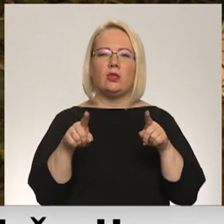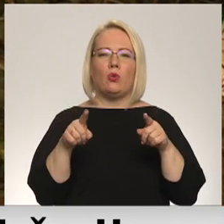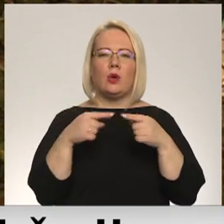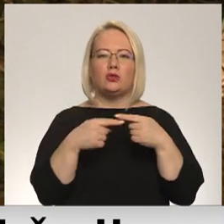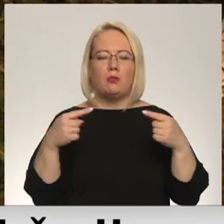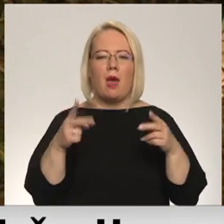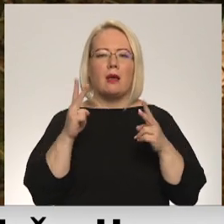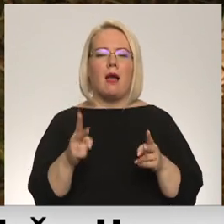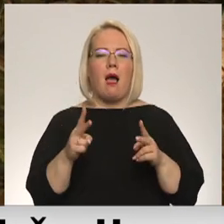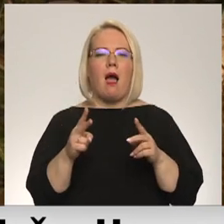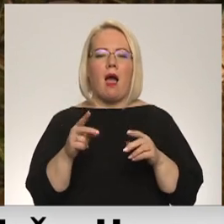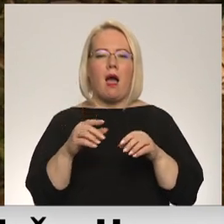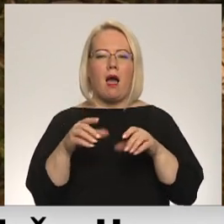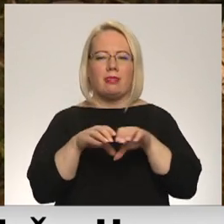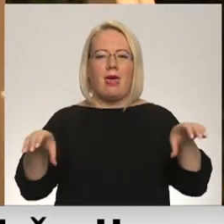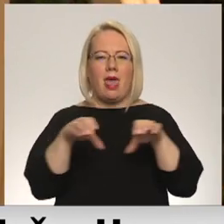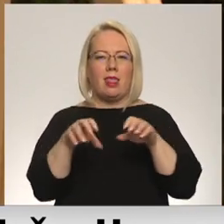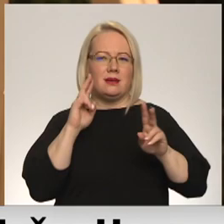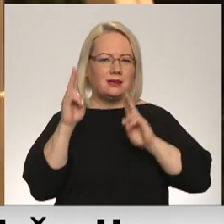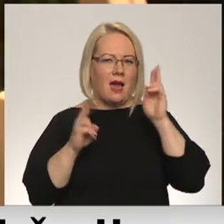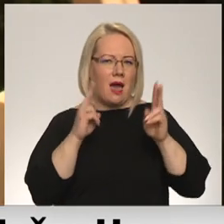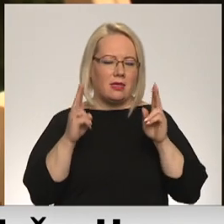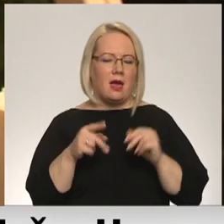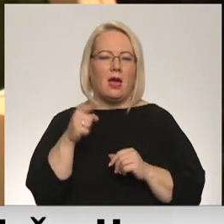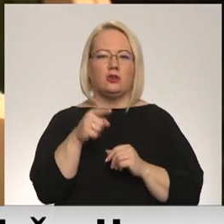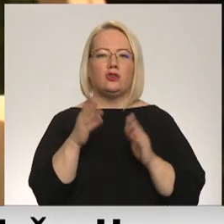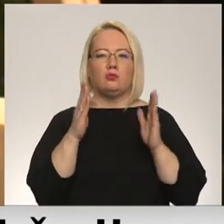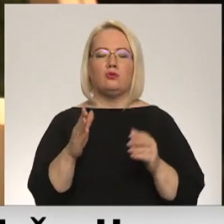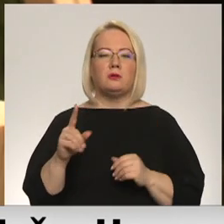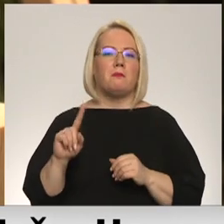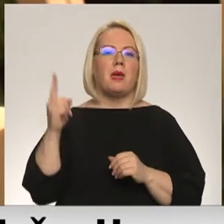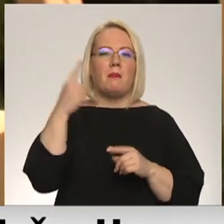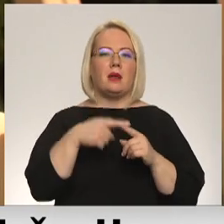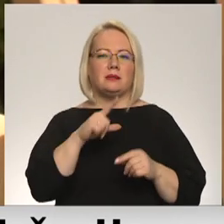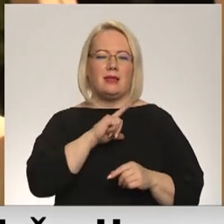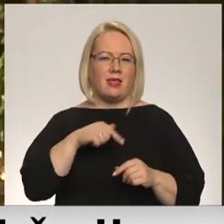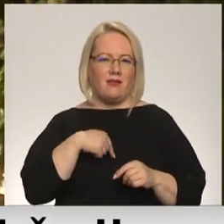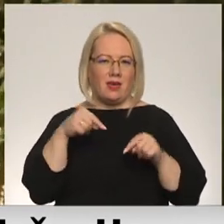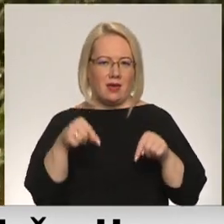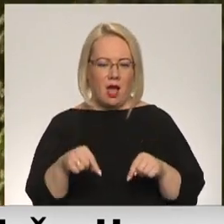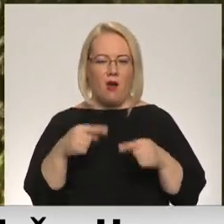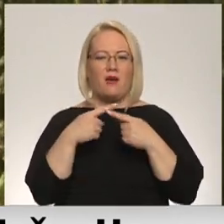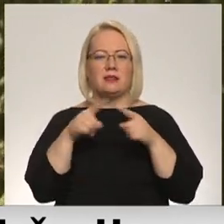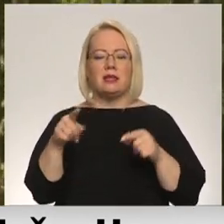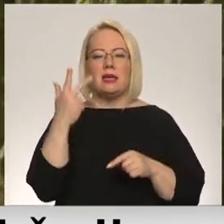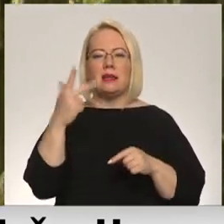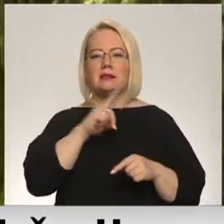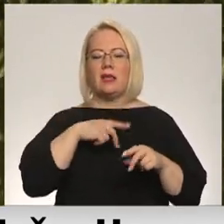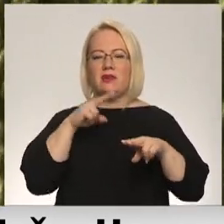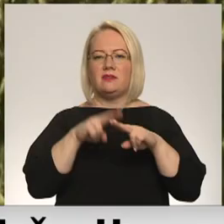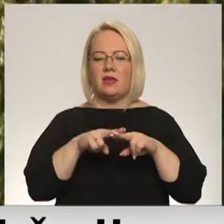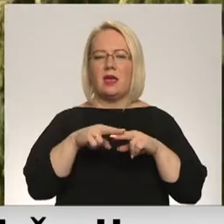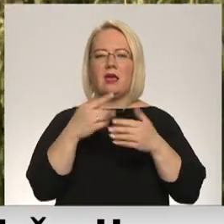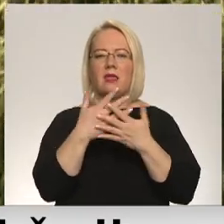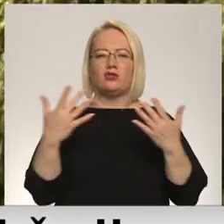bet skatītāji sēdēs uz laipām. Šis būs komponista Maikla Gordona pirma skaņojums Latvijā. Vēl plānoti trīs citās Latvijas vietās dažādos